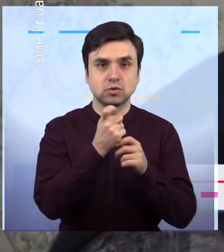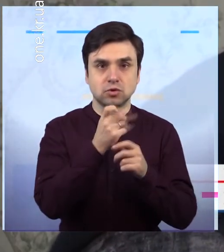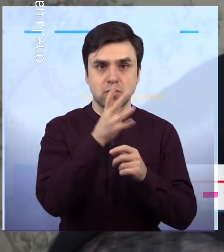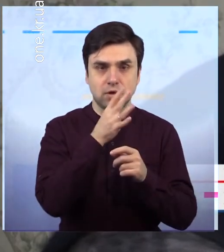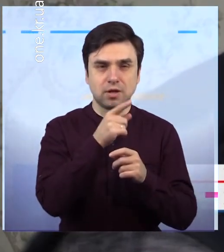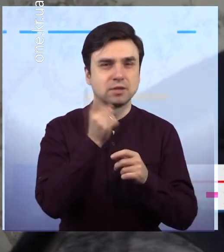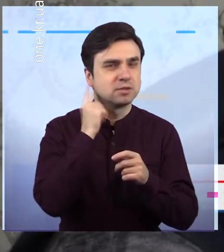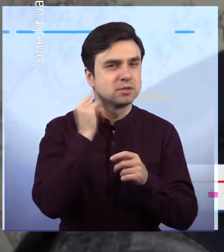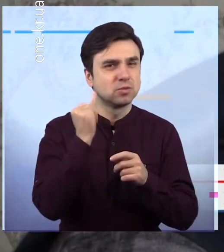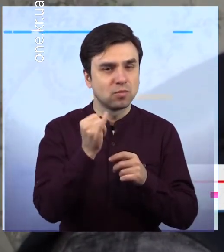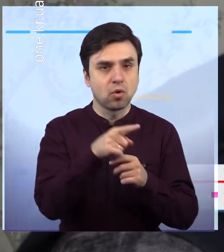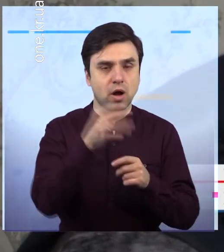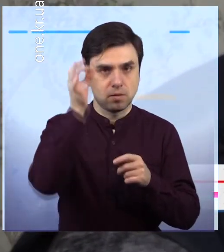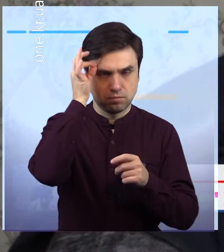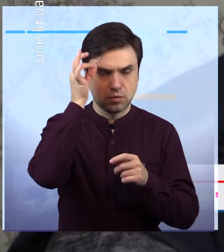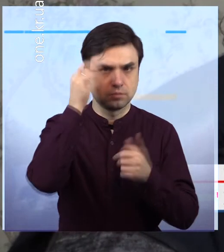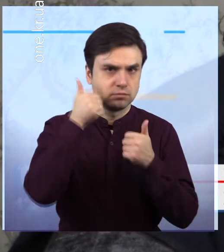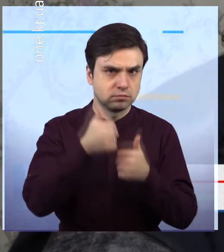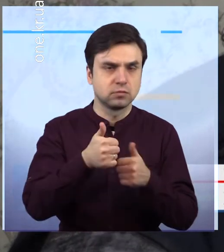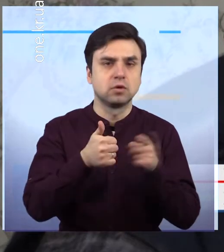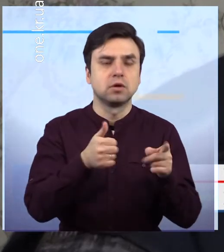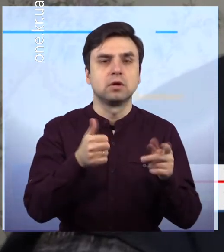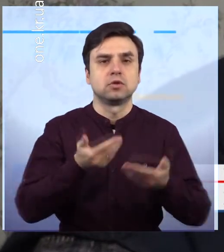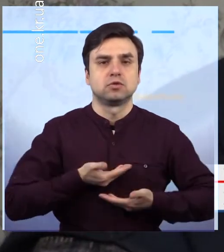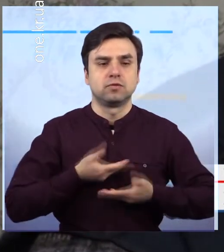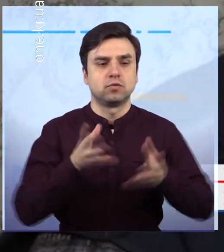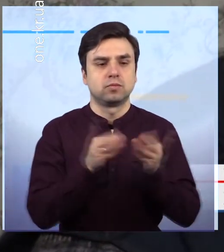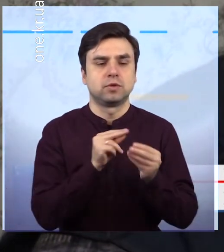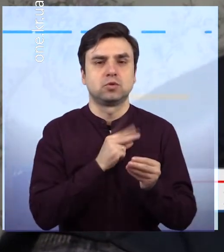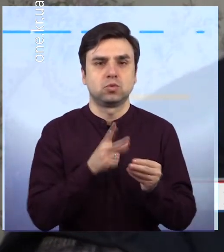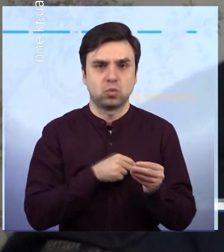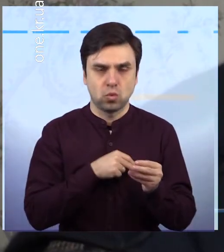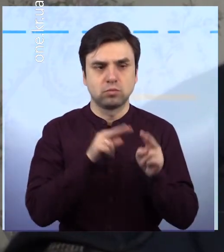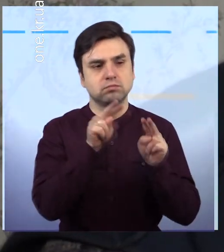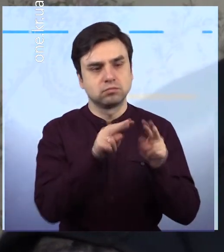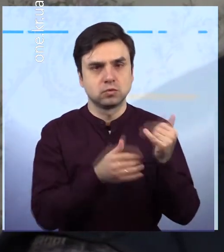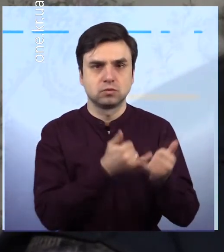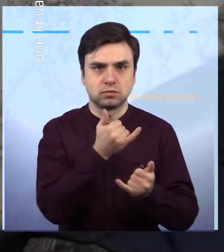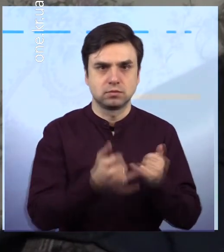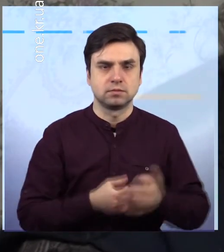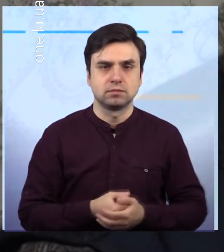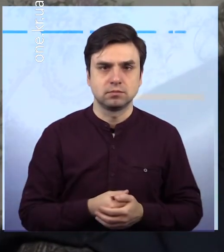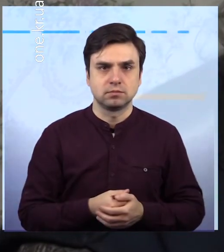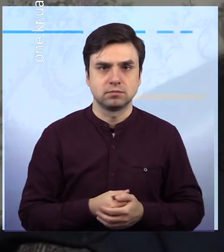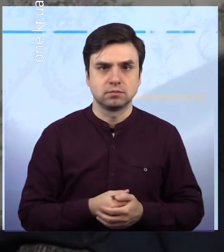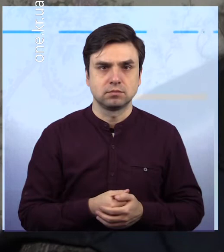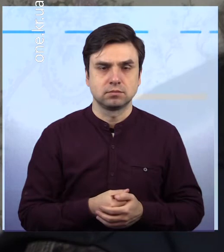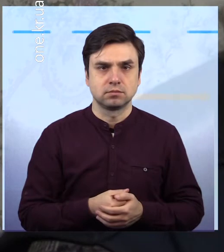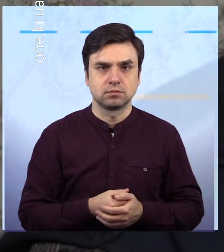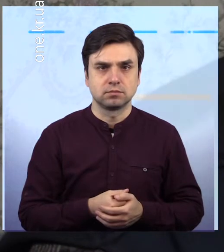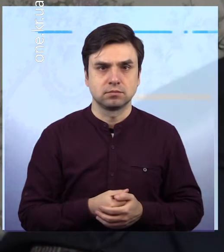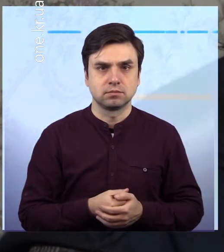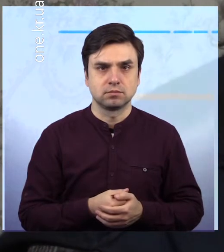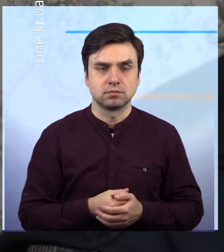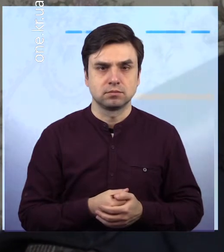садоводство, в саду працювала. А потім построили пекарню, і